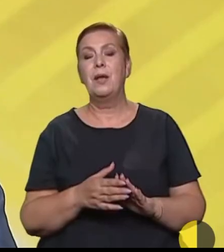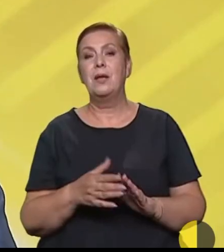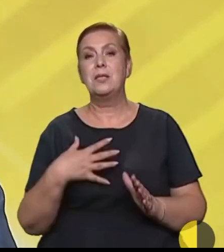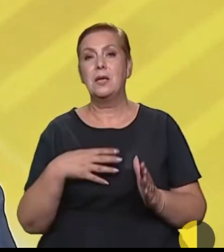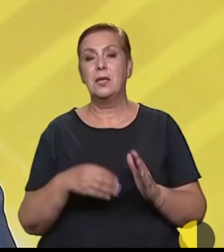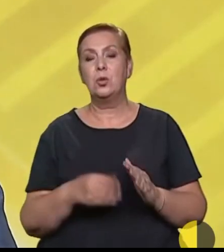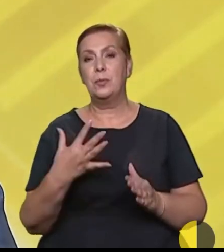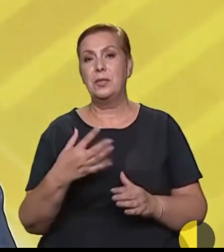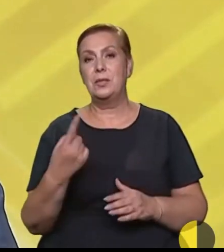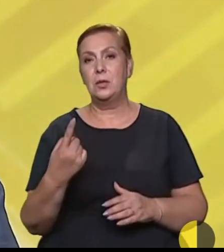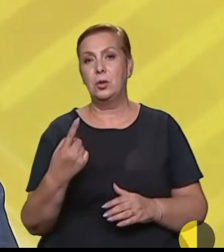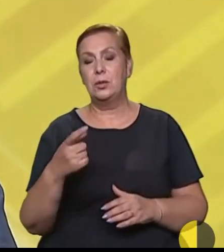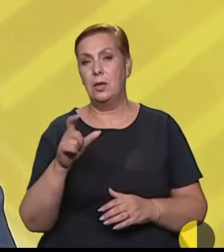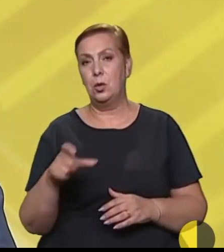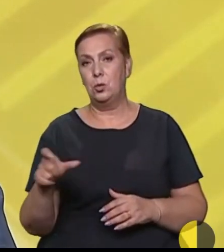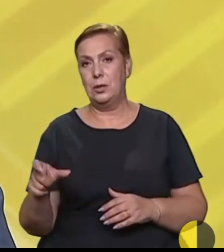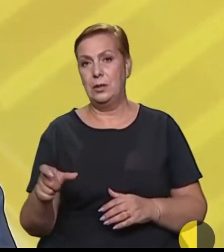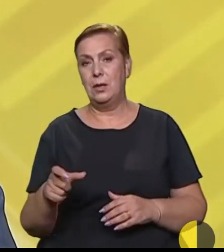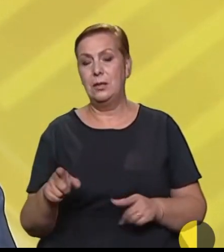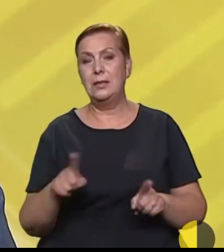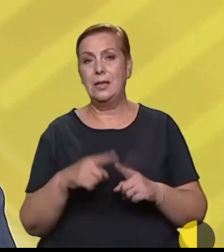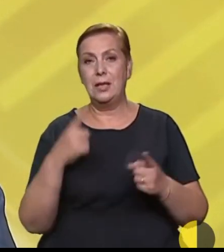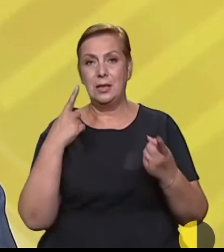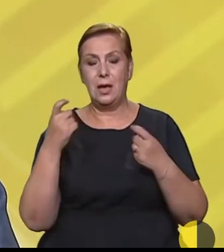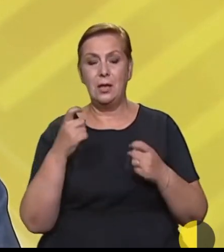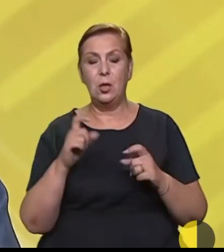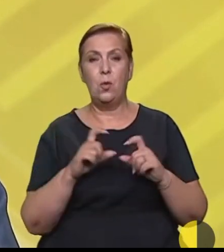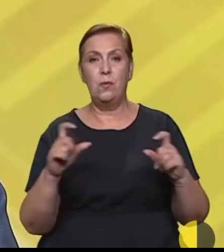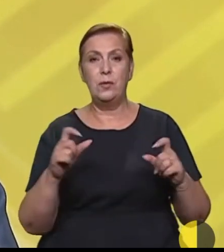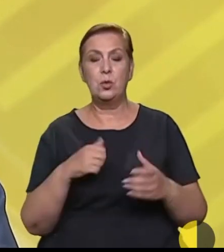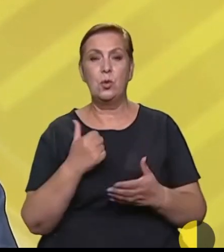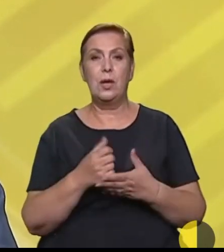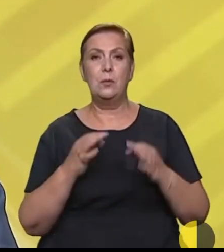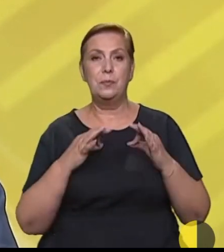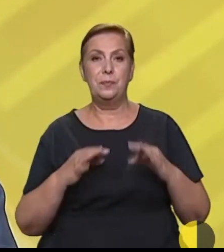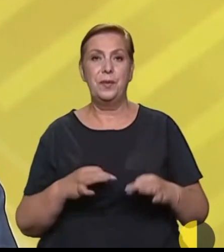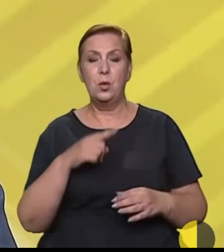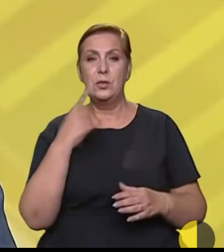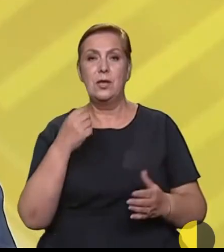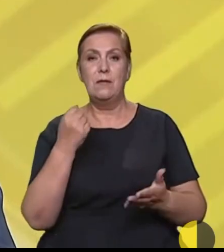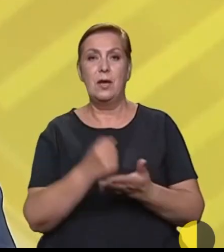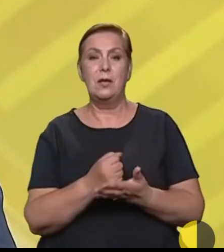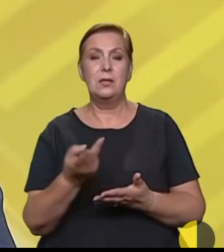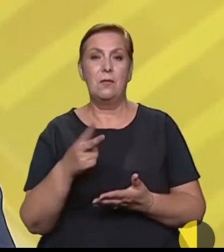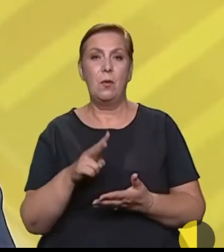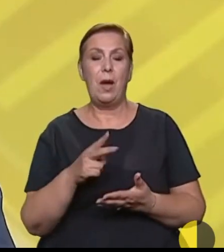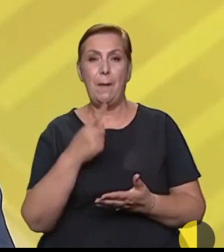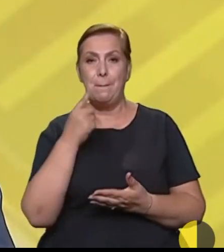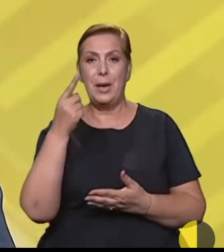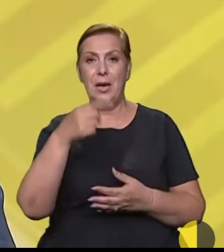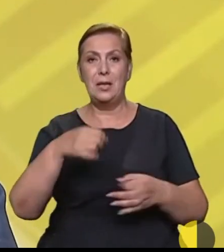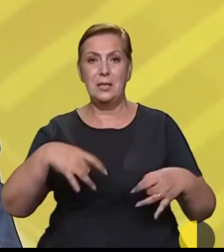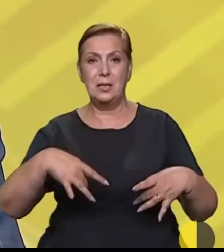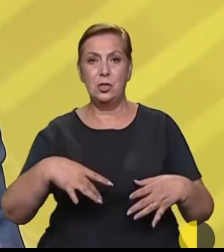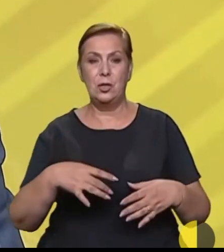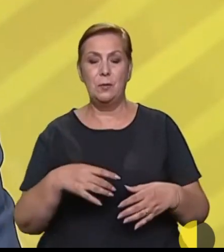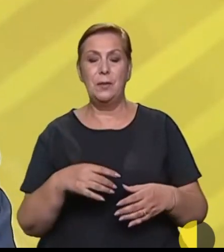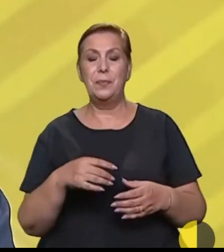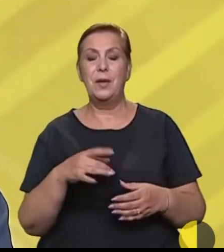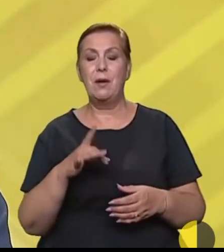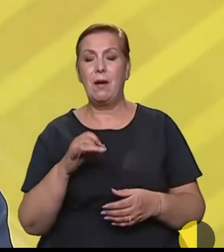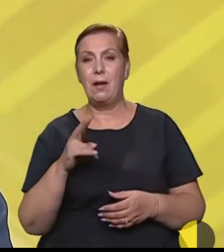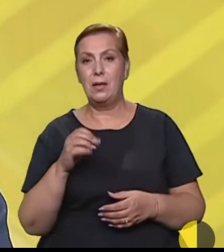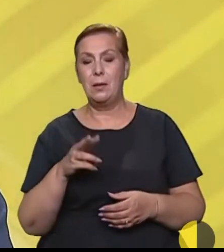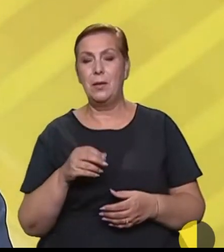Загинула 51 людина. Такі дані Офісу генпрокурора. Росія вдарила по місту двома балістичними ракетами, влучили по